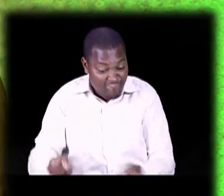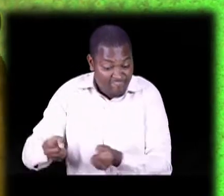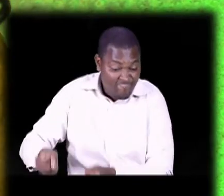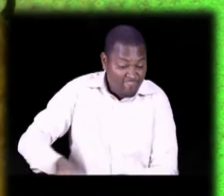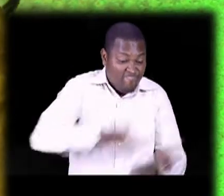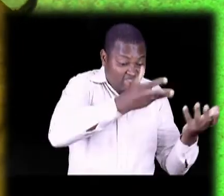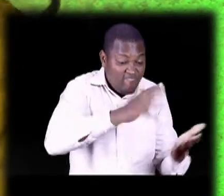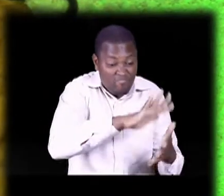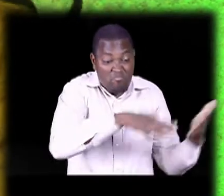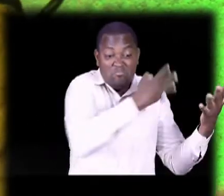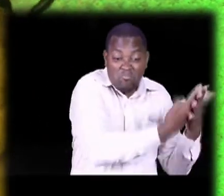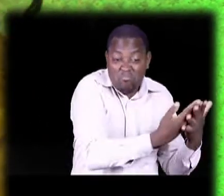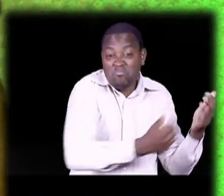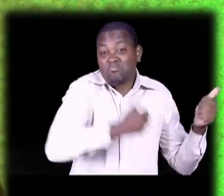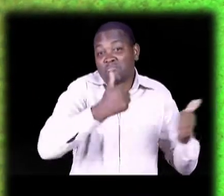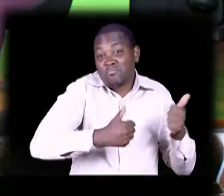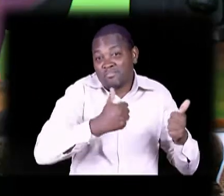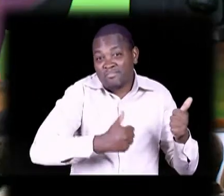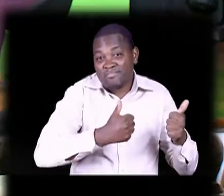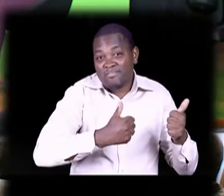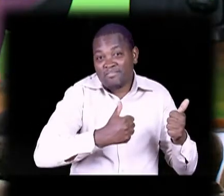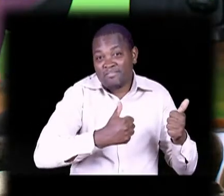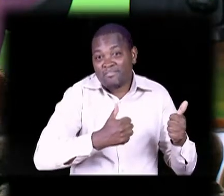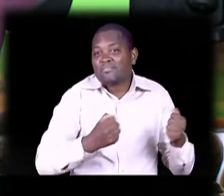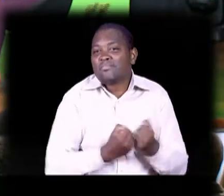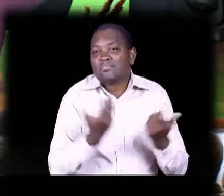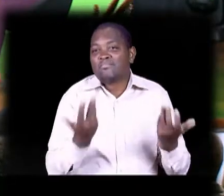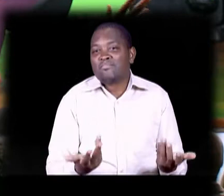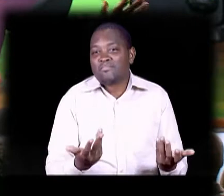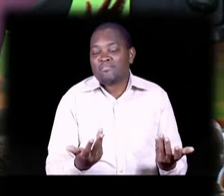ataniwekandani Dari Ama itakuaji